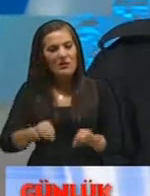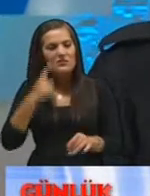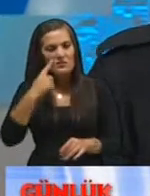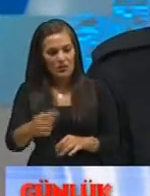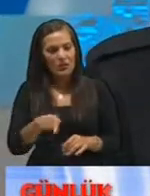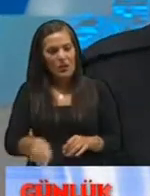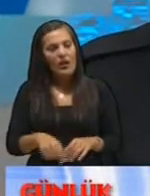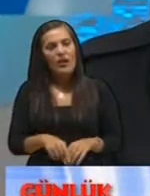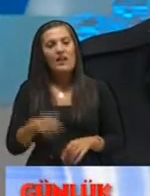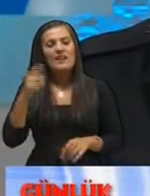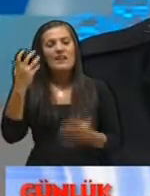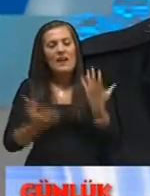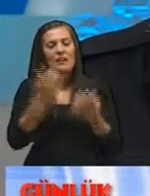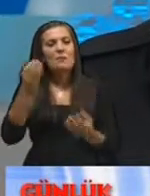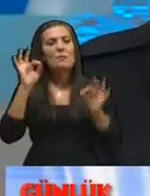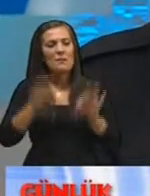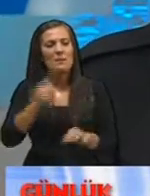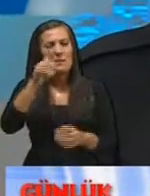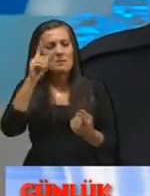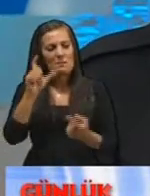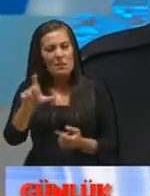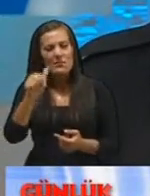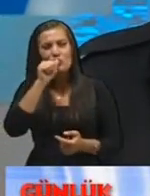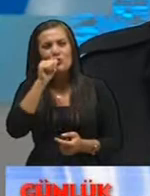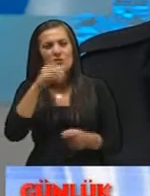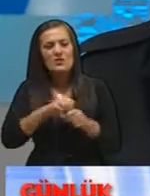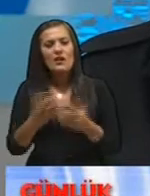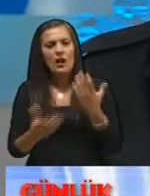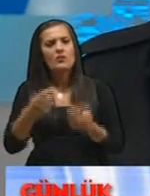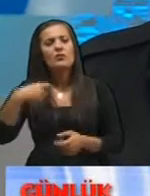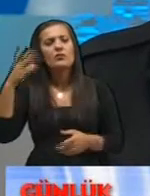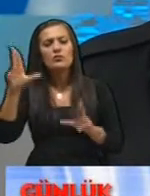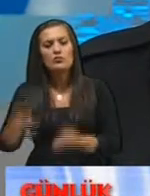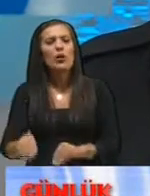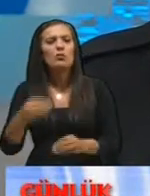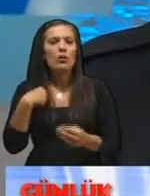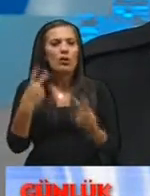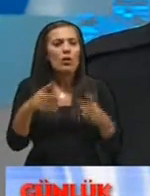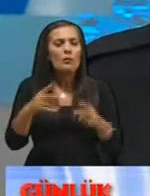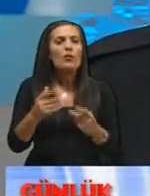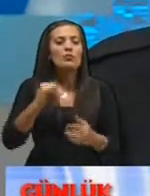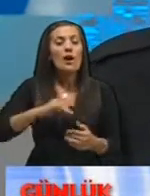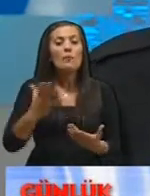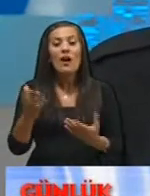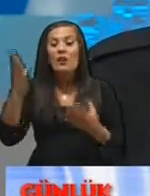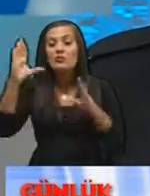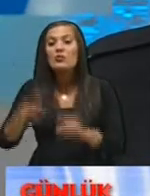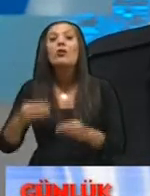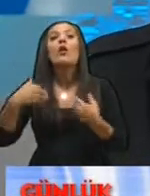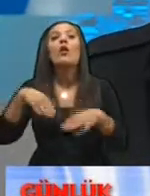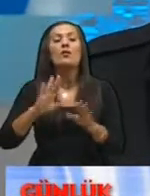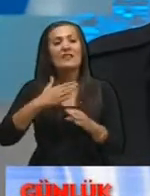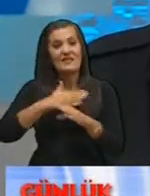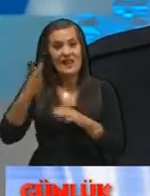yangının başlangıcında bir bardak suyla yeri geliyor bir bardak suyla yangını söndürebiliyorsunuz çok rahat bir şekilde ama söndüremediğiniz anda